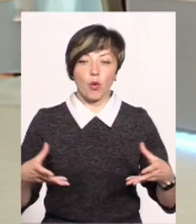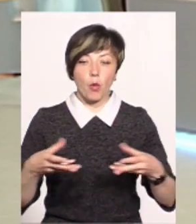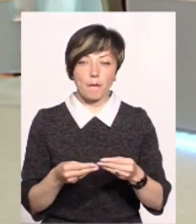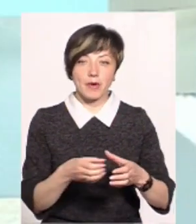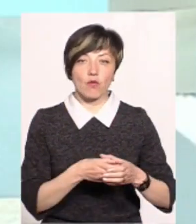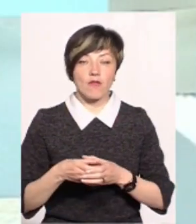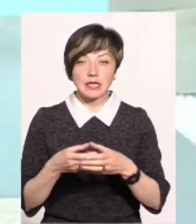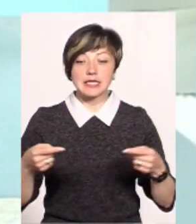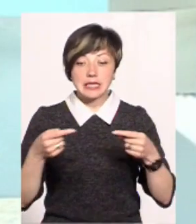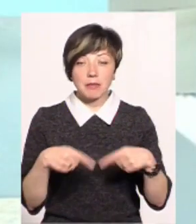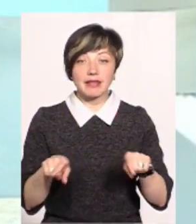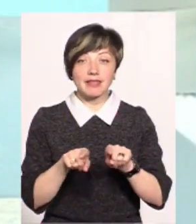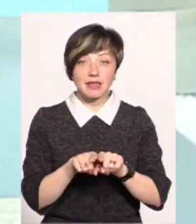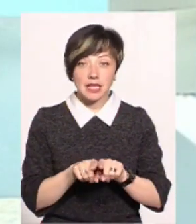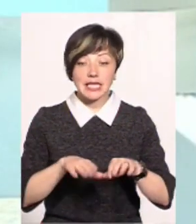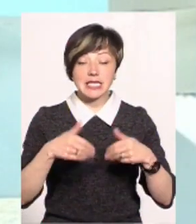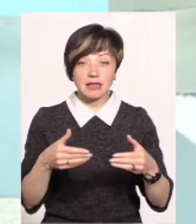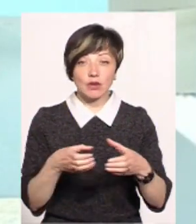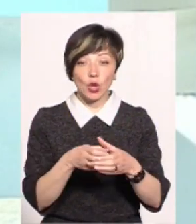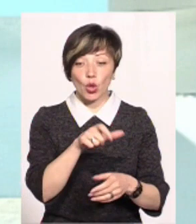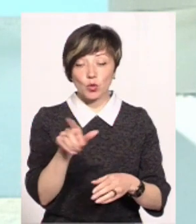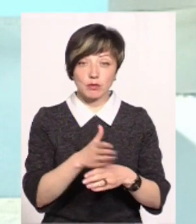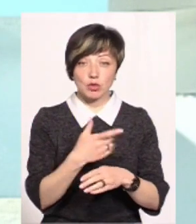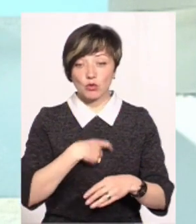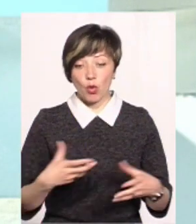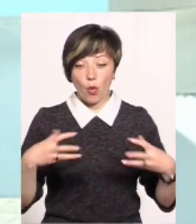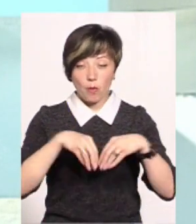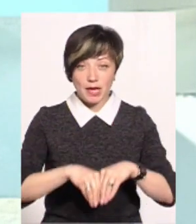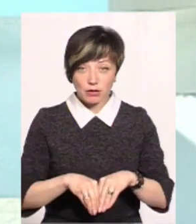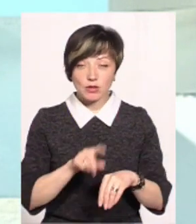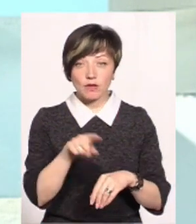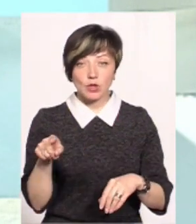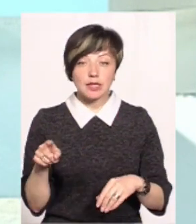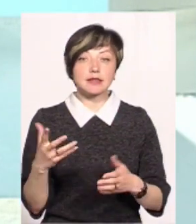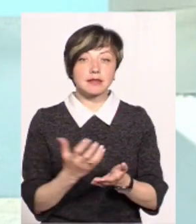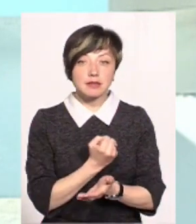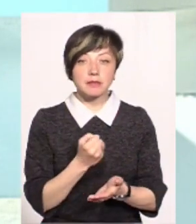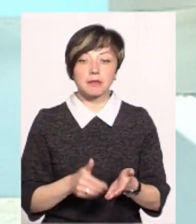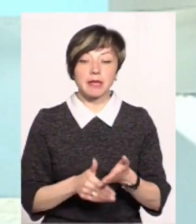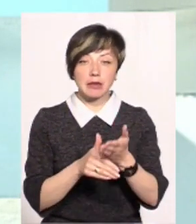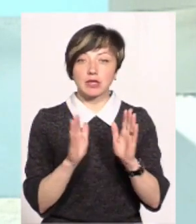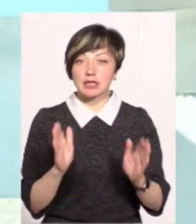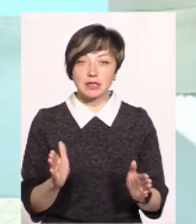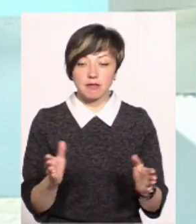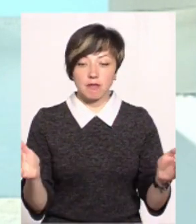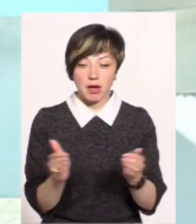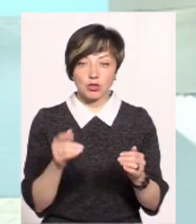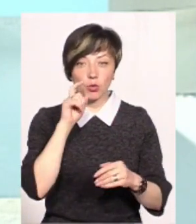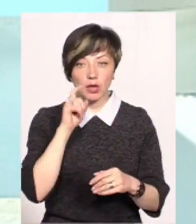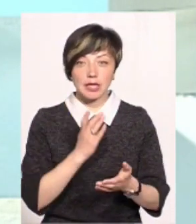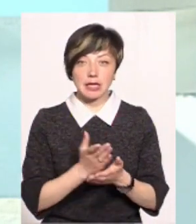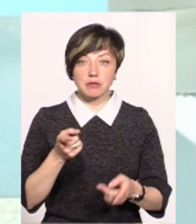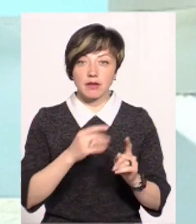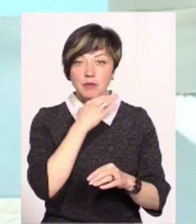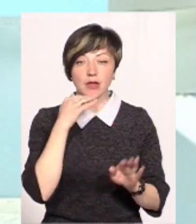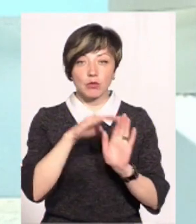кооперуватися. Тому що саме ініціативи, коли люди між собою об'єднюються, вони виходять у підтримку не тільки в межах України.